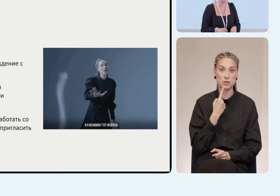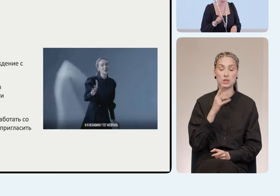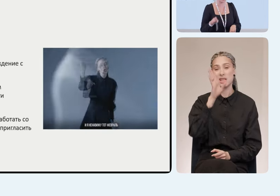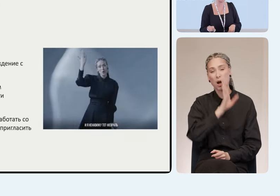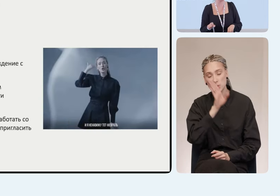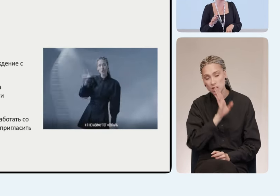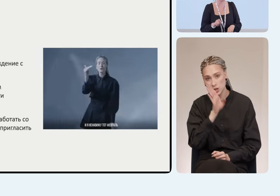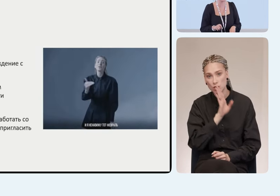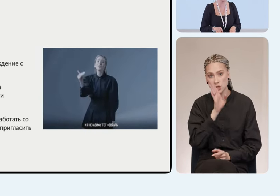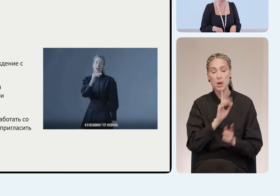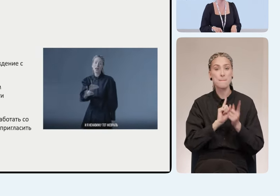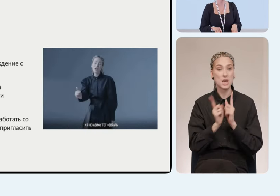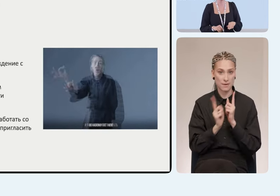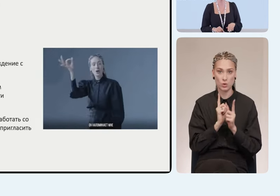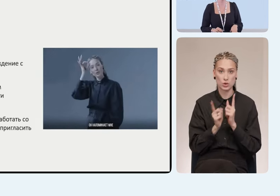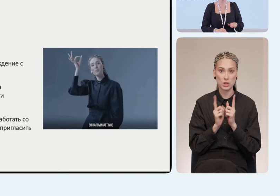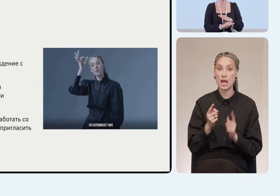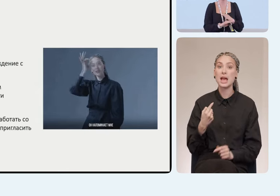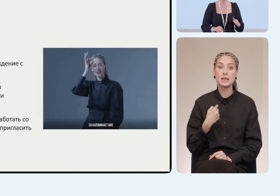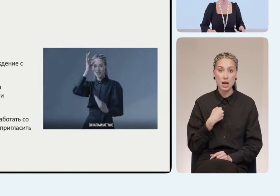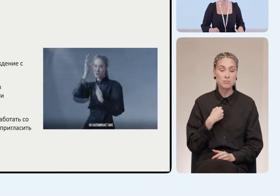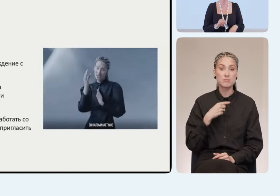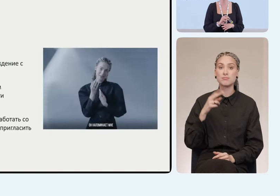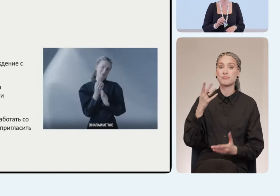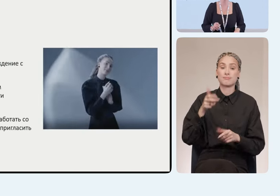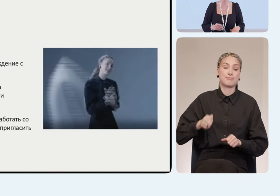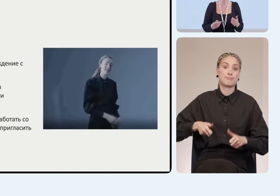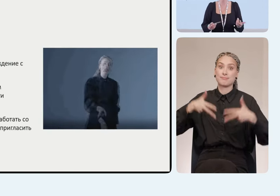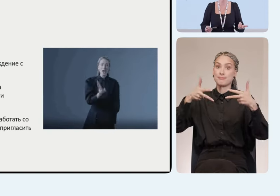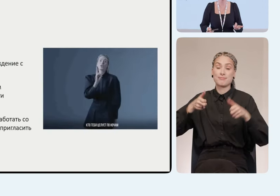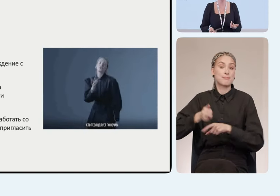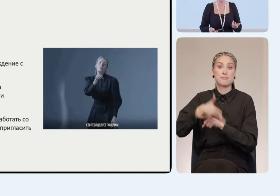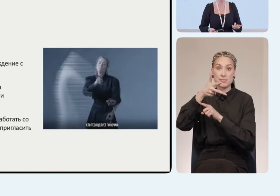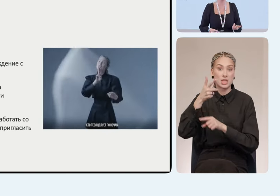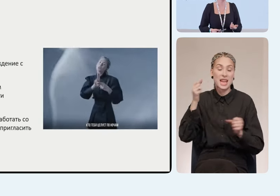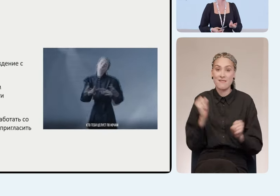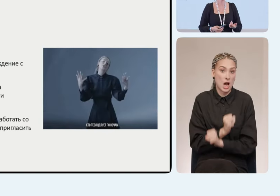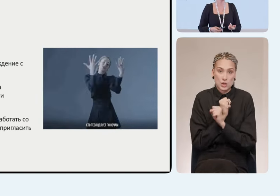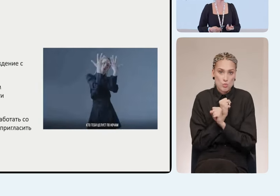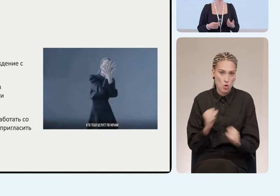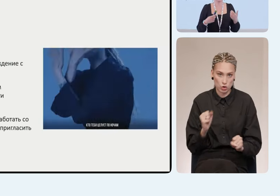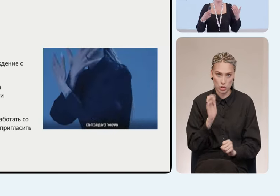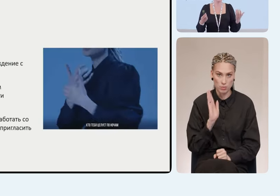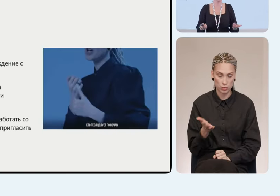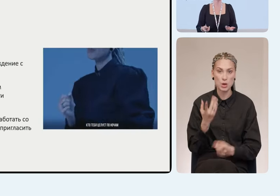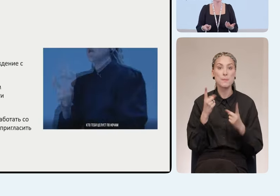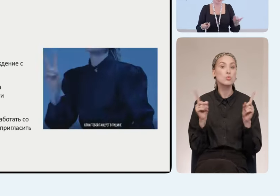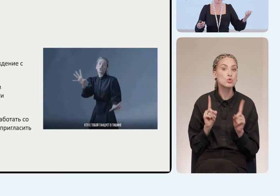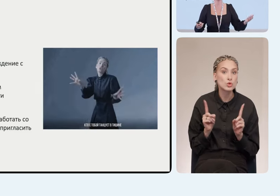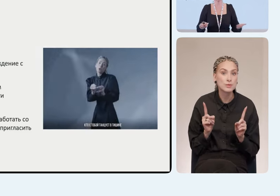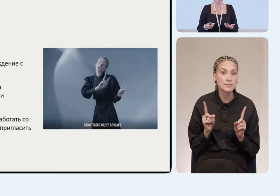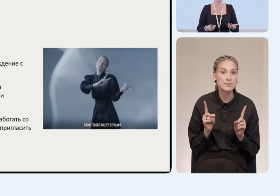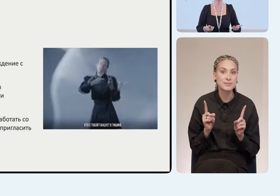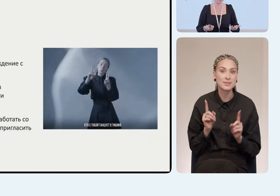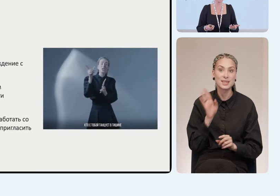слабослышащими переводчиками нам в прямой трансляции будет работать ну просто невозможно. Потому что что? И сейчас